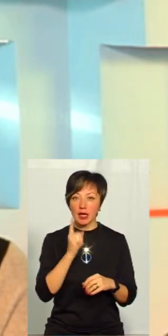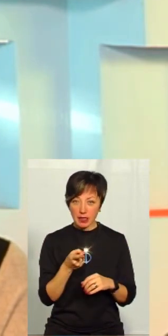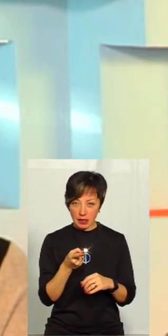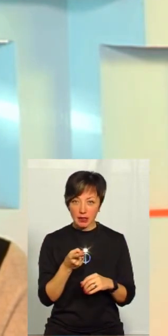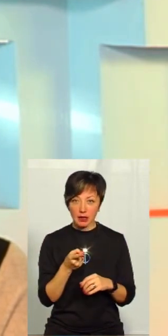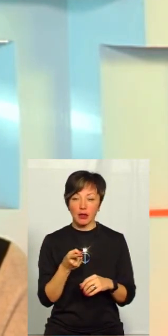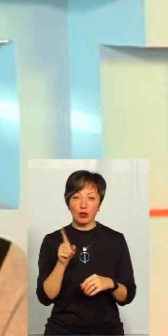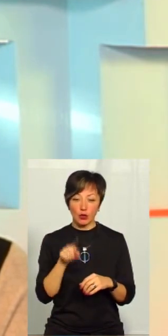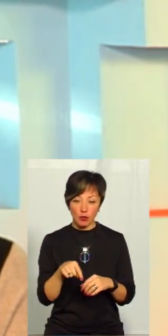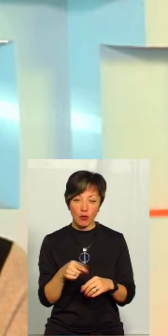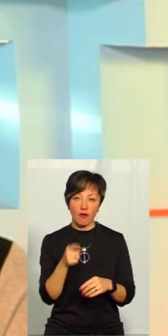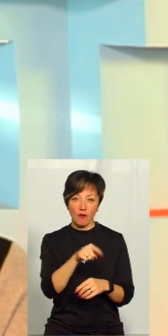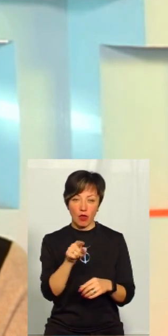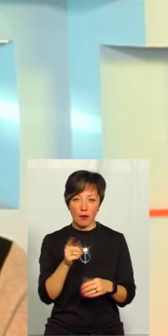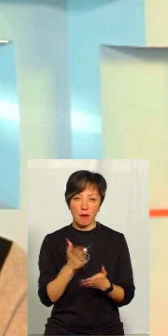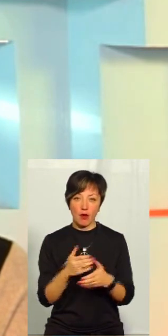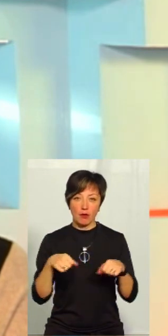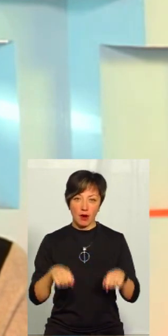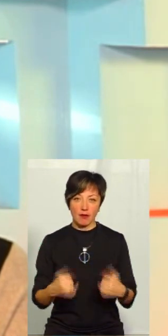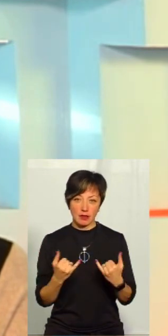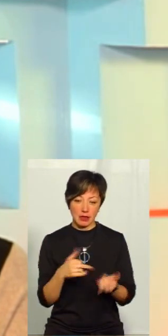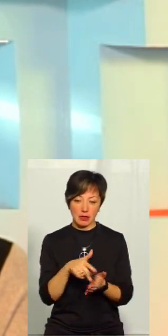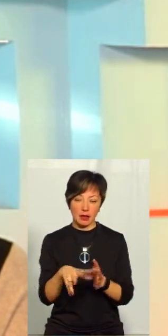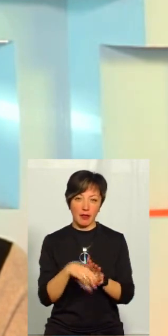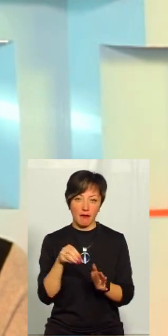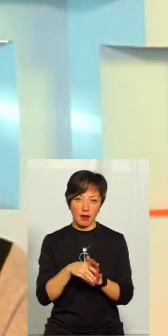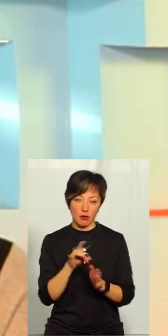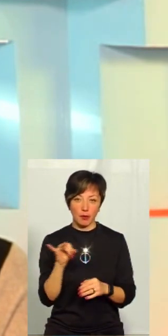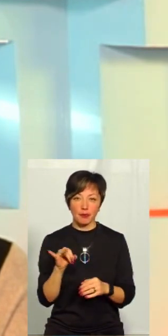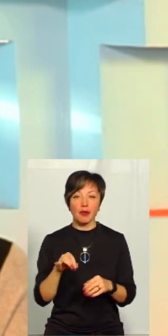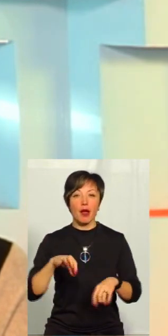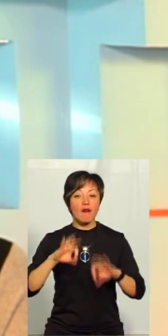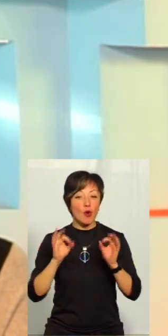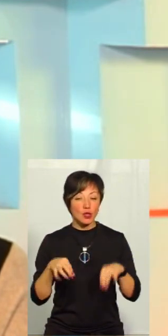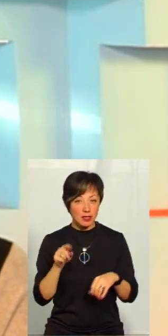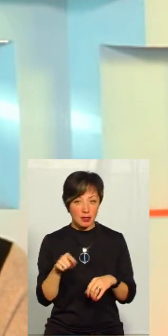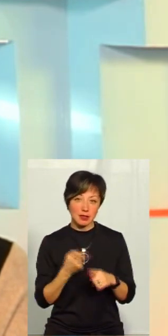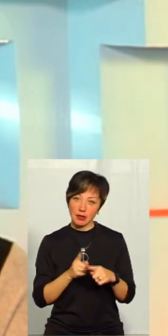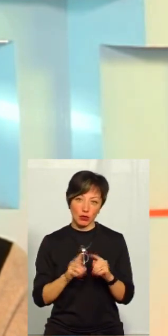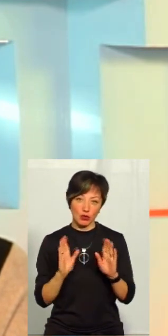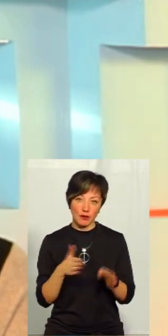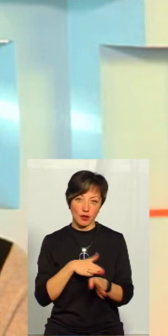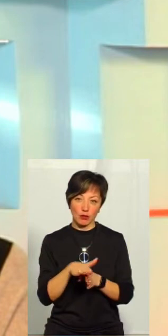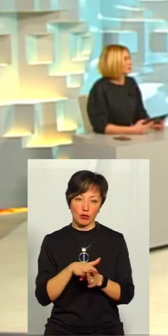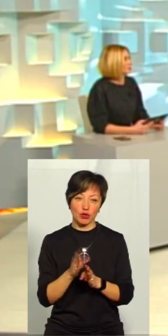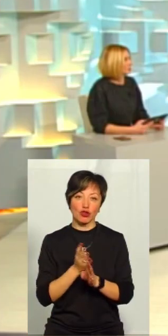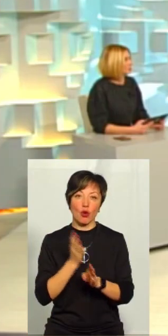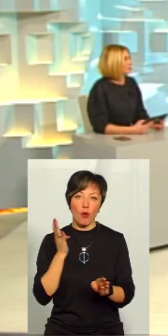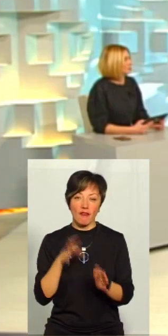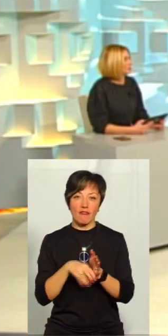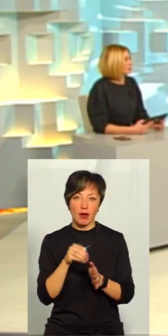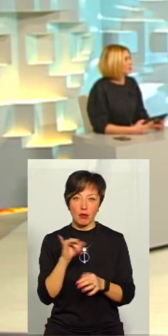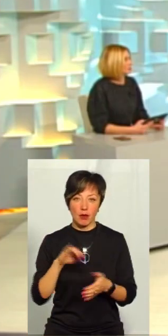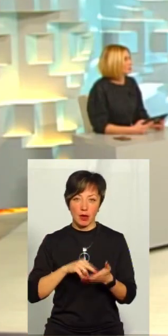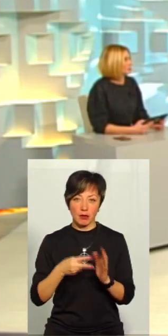умовно кайчий, тому, відповідно, вони мають право йти зараз на вибори. Восени, як ви кажете, це вже відбудуться чергові